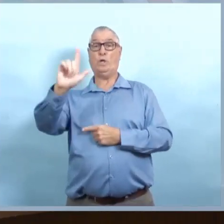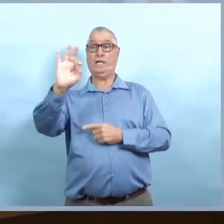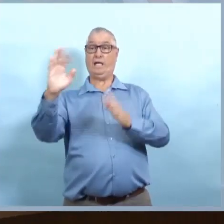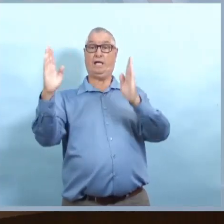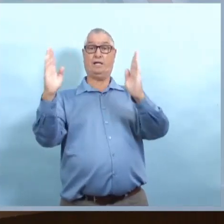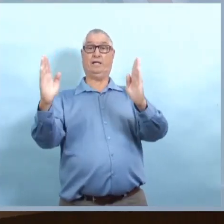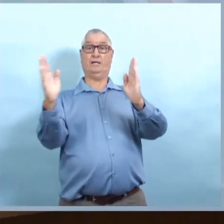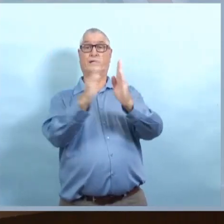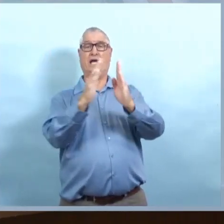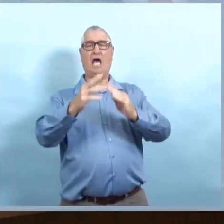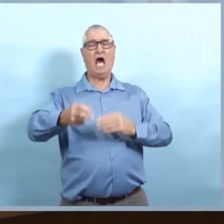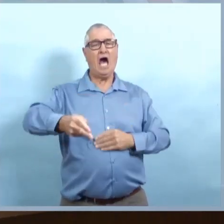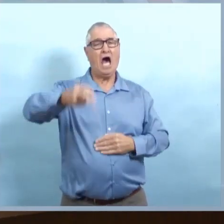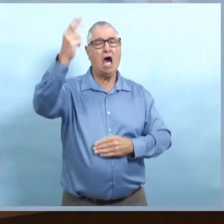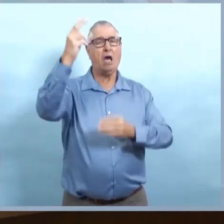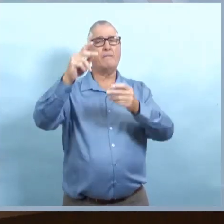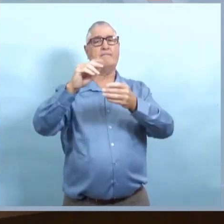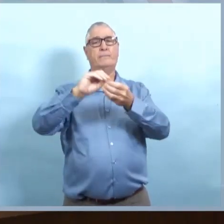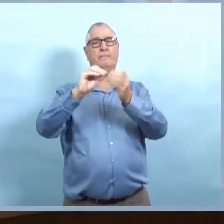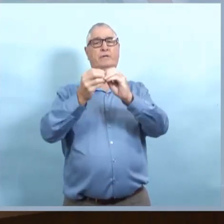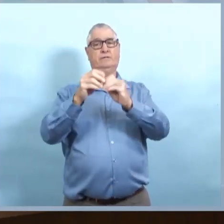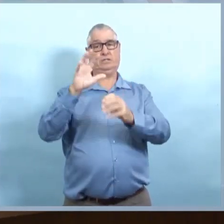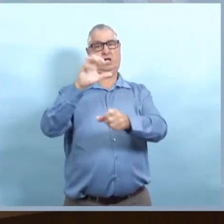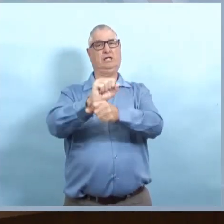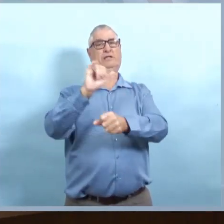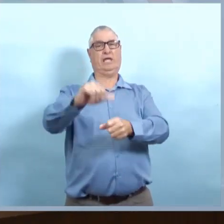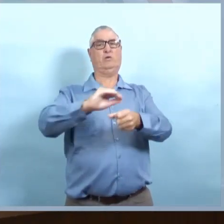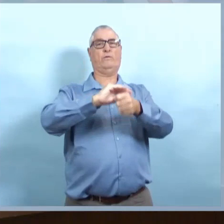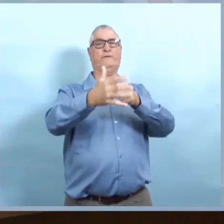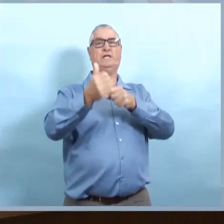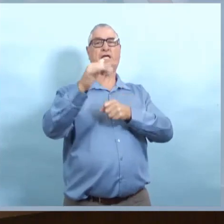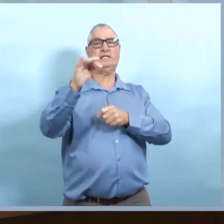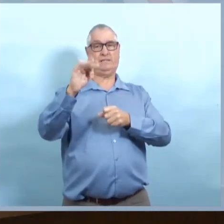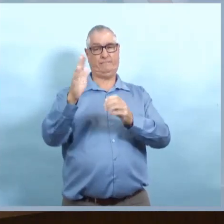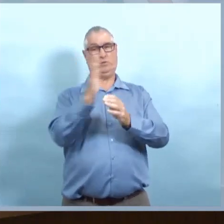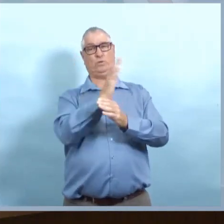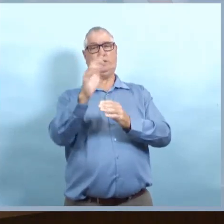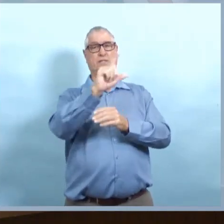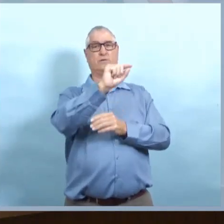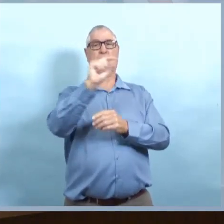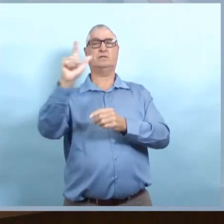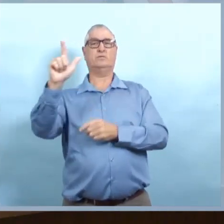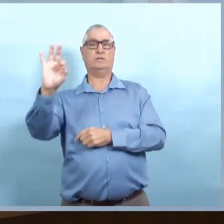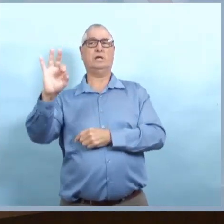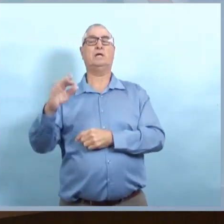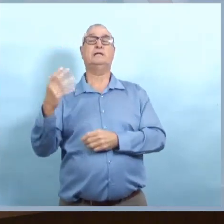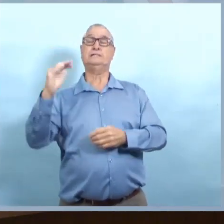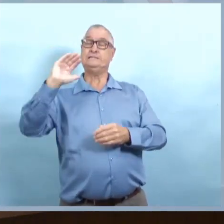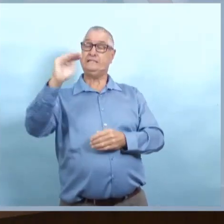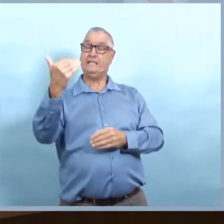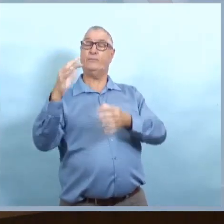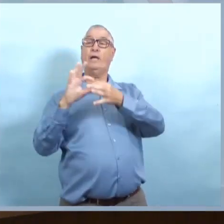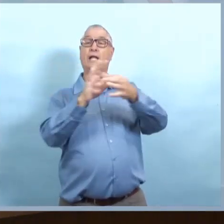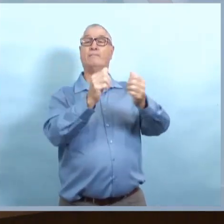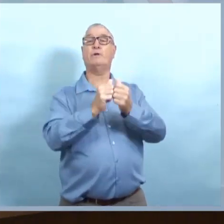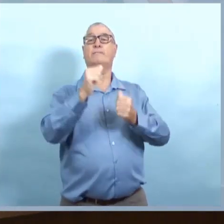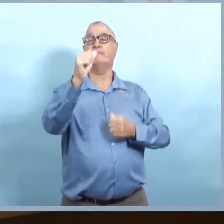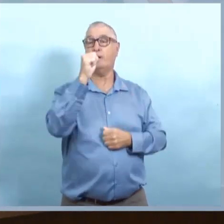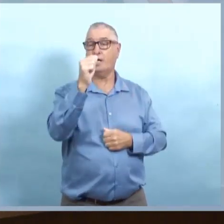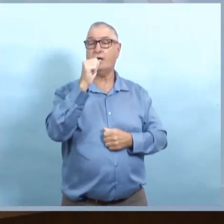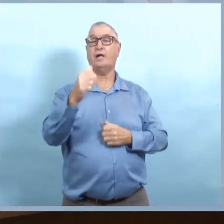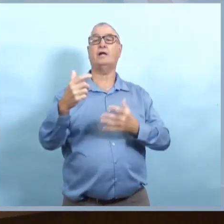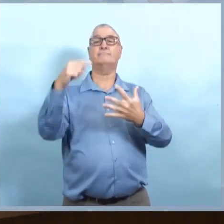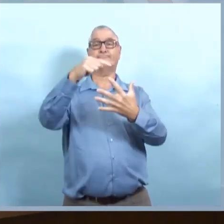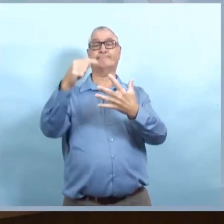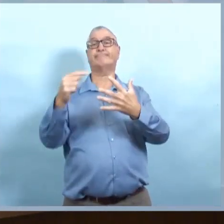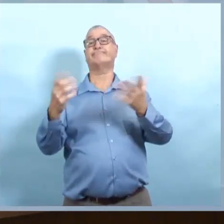Et nous sommes dans ceci ensemble pour réduire les impacts. Nous savons qu'il y a beaucoup de personnes dans la tranche d'âge 20